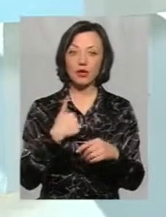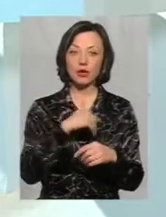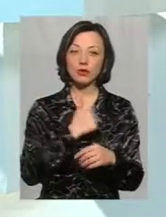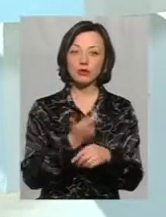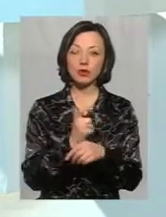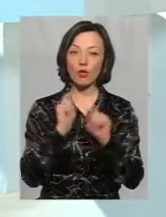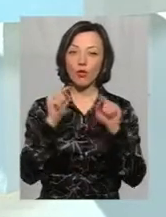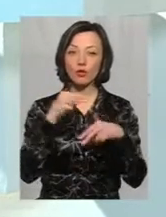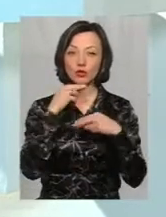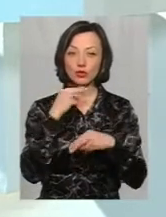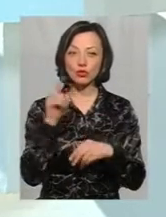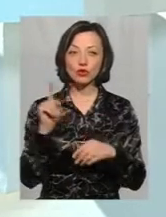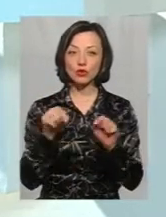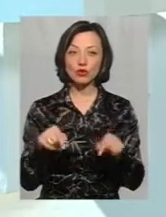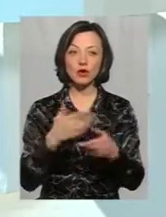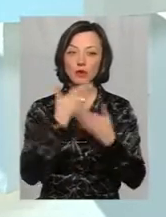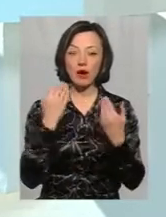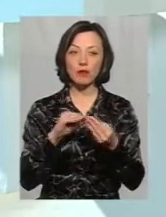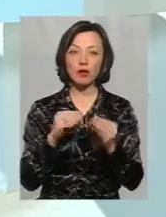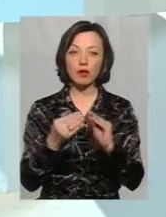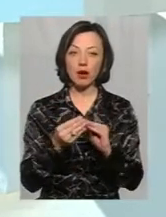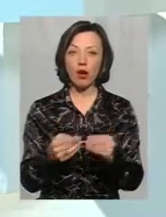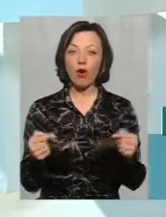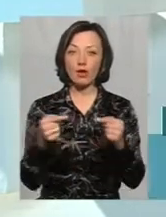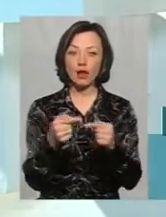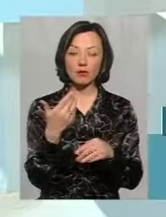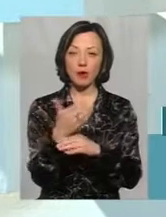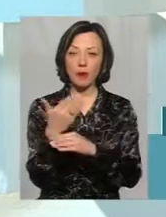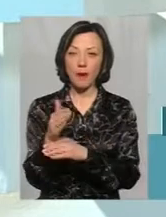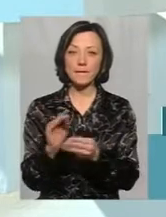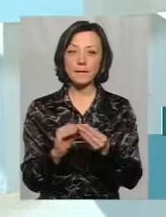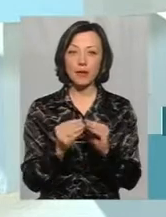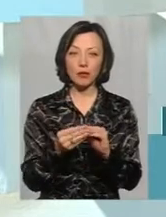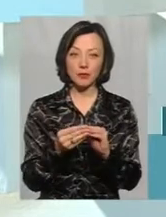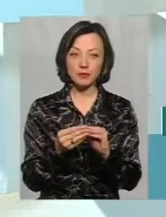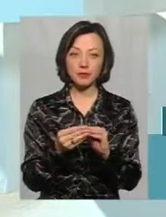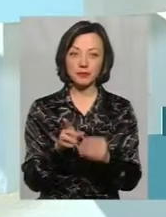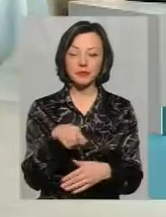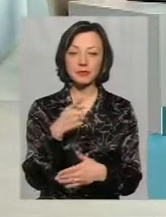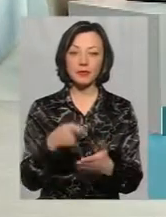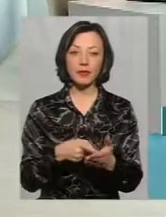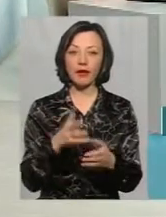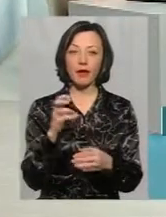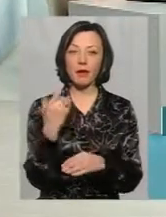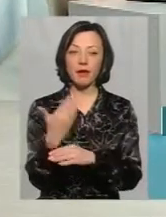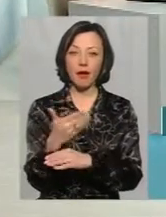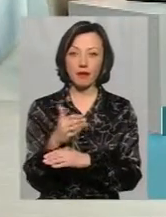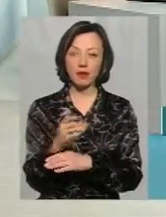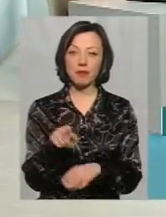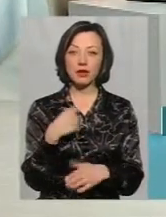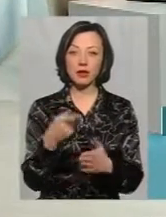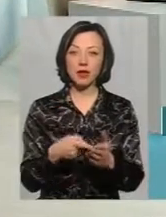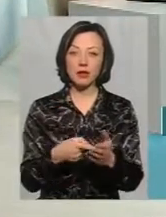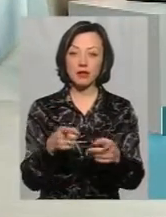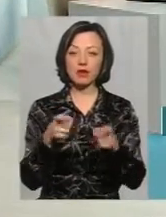більше акцентувати увагу на тому, що тут не є проблема конкретно в прапорах. Тут питання не є прапора. Питання є